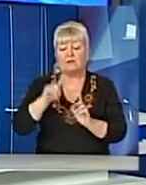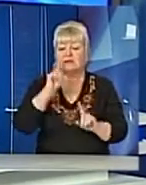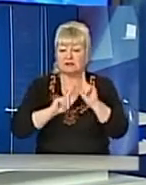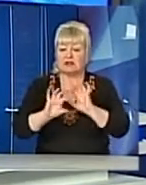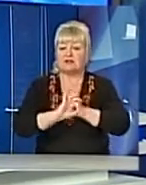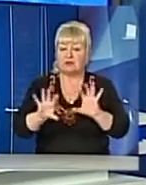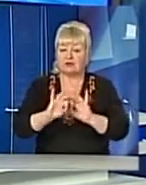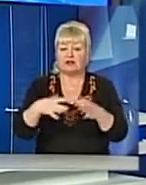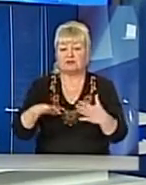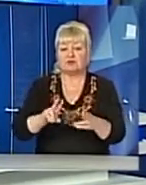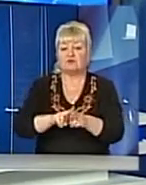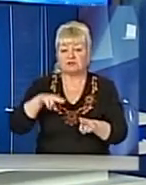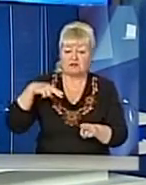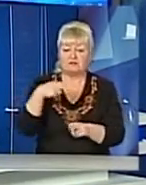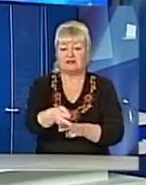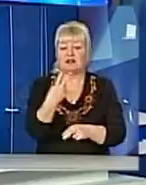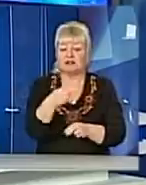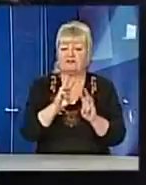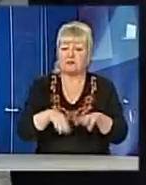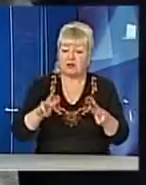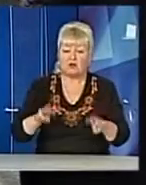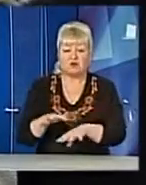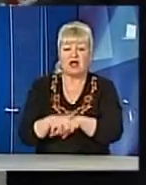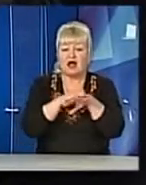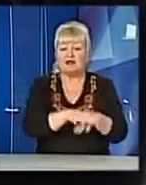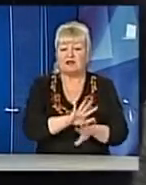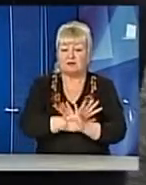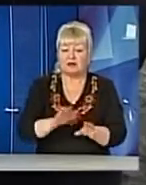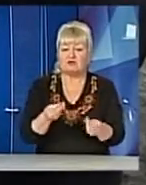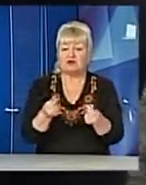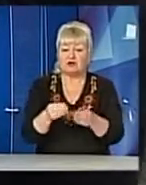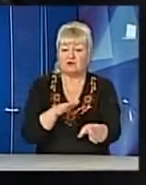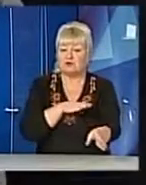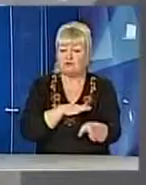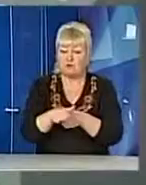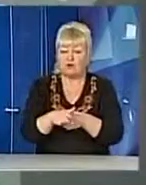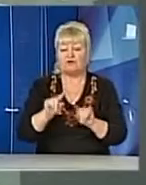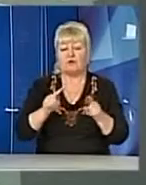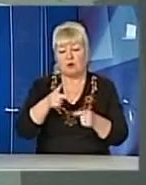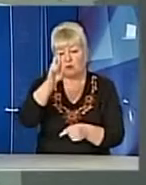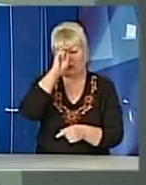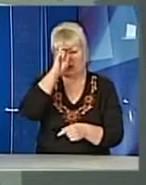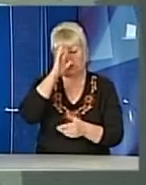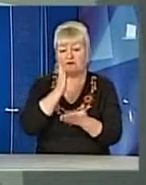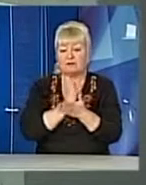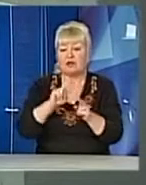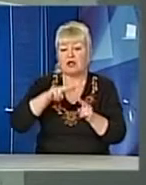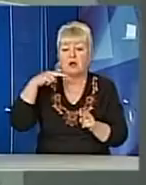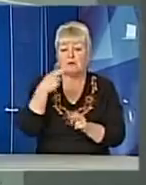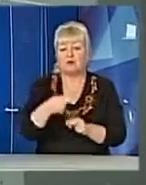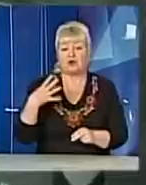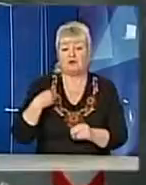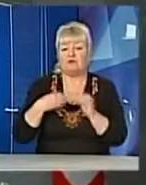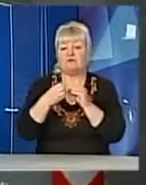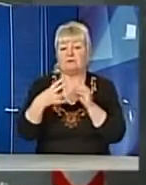вже погасили більше 2 мільйонів боргу, а не перерахували гроші перевізникам в повному обсязі, бо держава заборгувала Львову понад 15